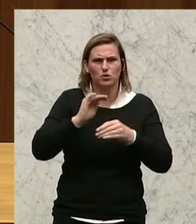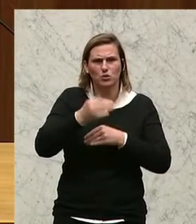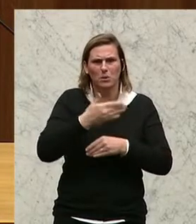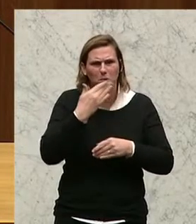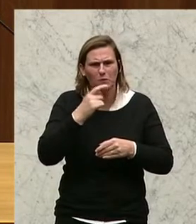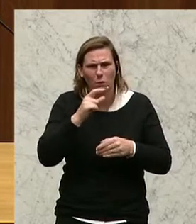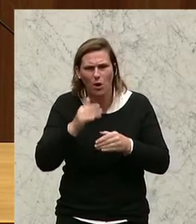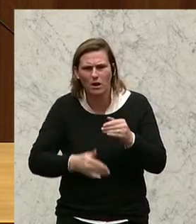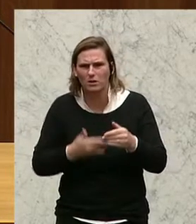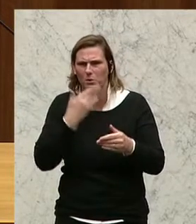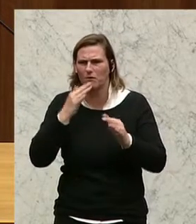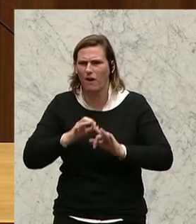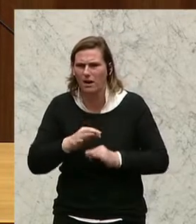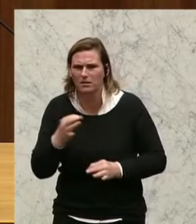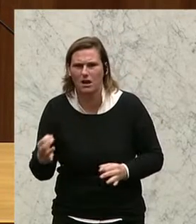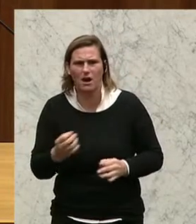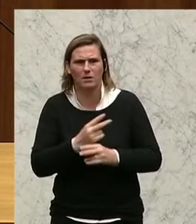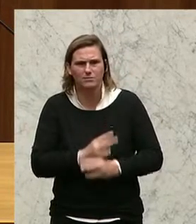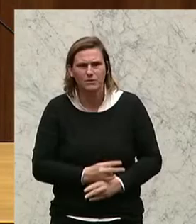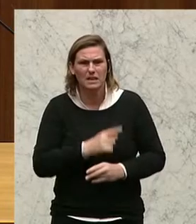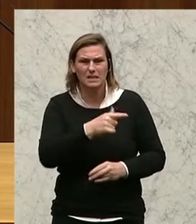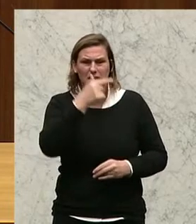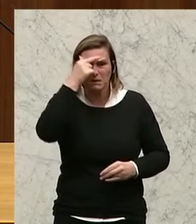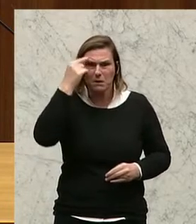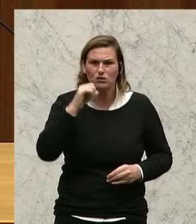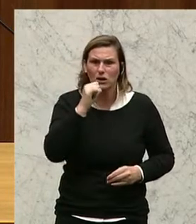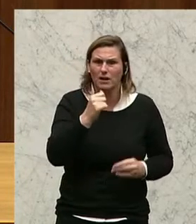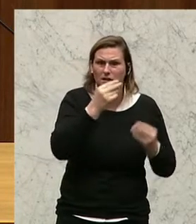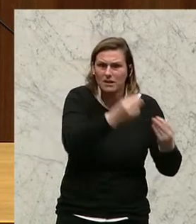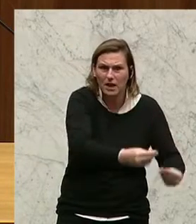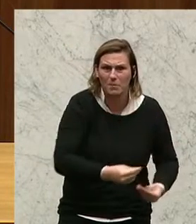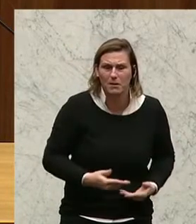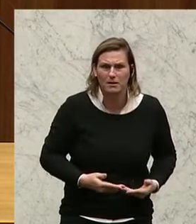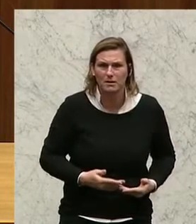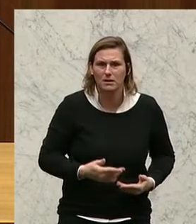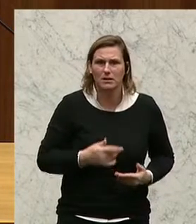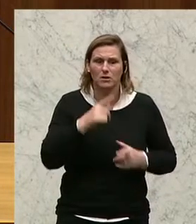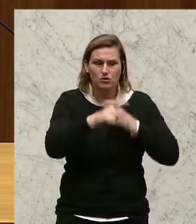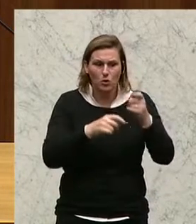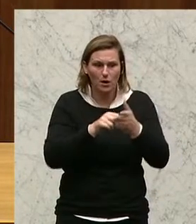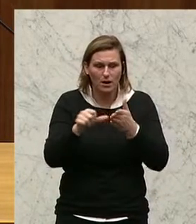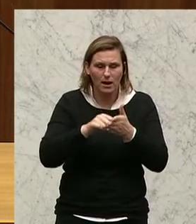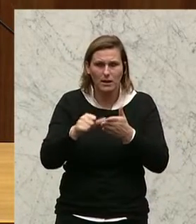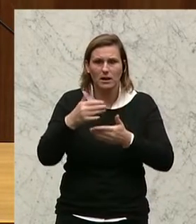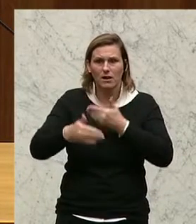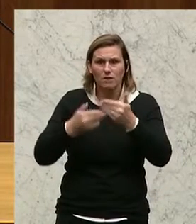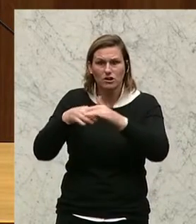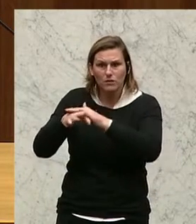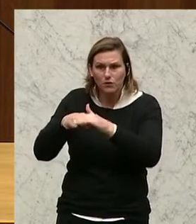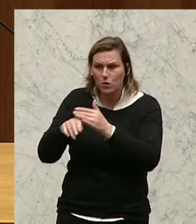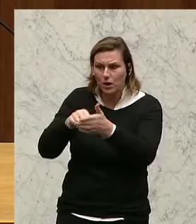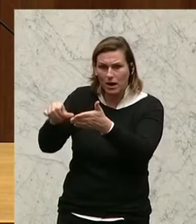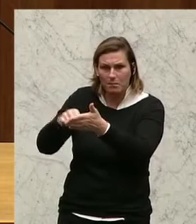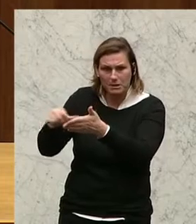Wochenende hat, der keine Feiertage hat. Diesen Menschen ist es nicht zumutbar, dass sie mit ihren Steuergeldern Wirtschaftsflüchtlinge